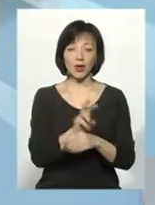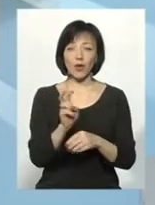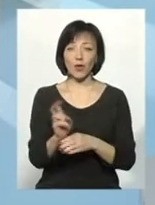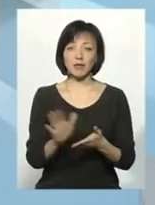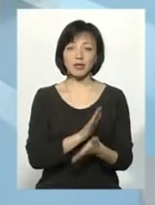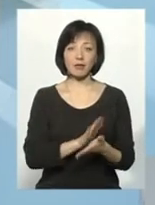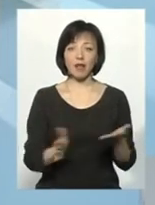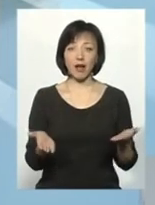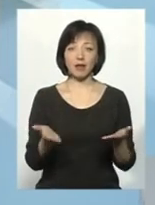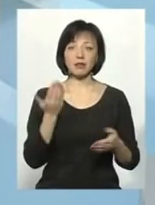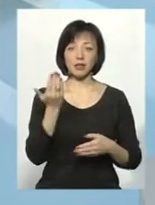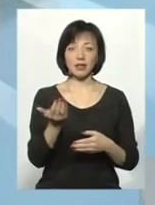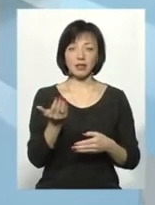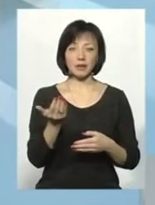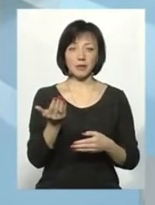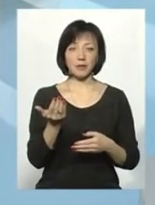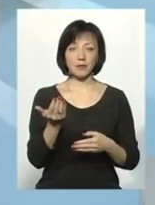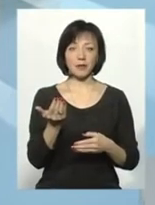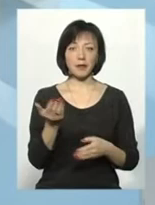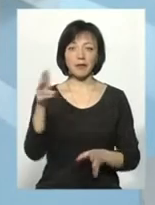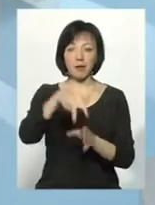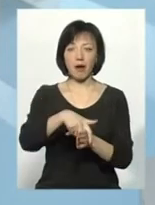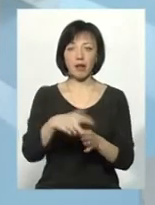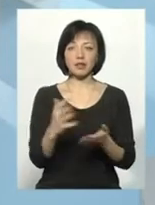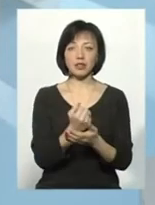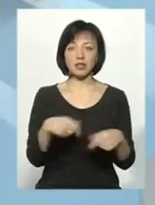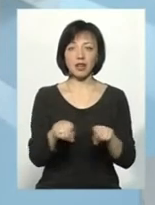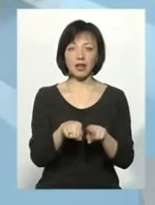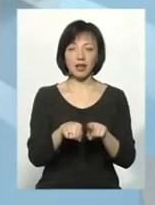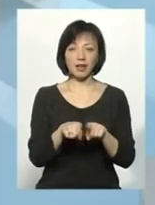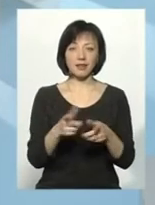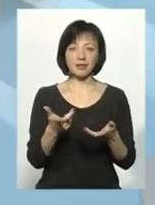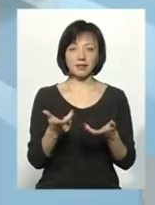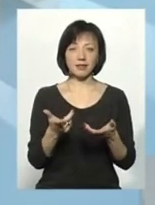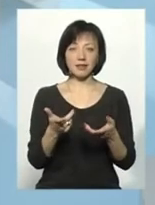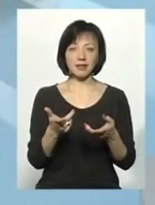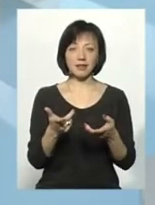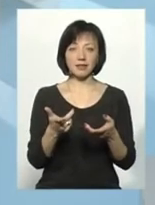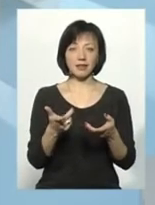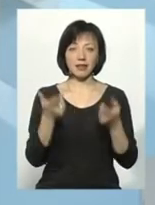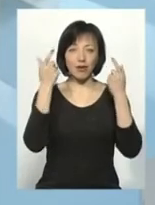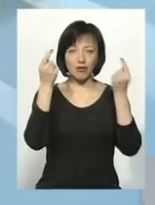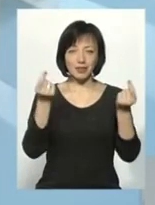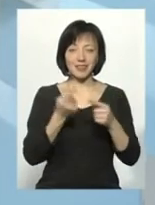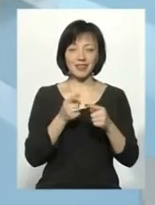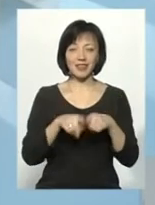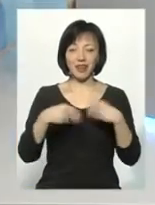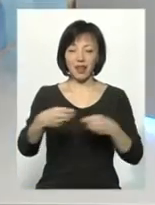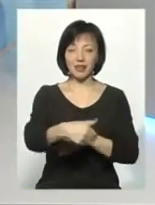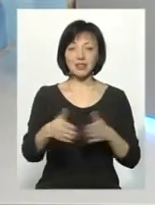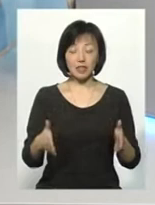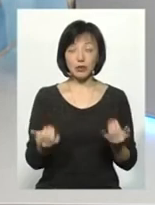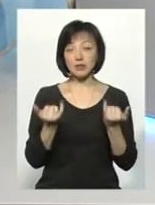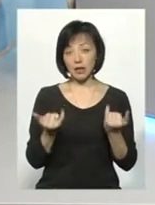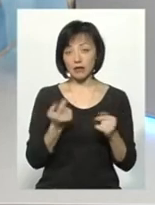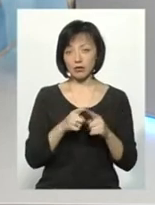безплатно, їх припахали, знайшли таких, не знати, чого дали їм цю скриньку. Але